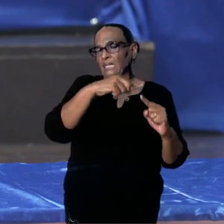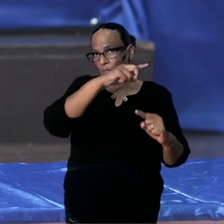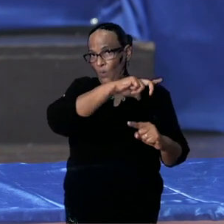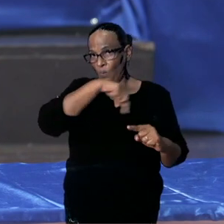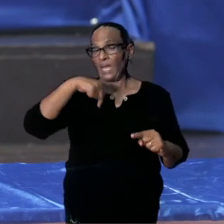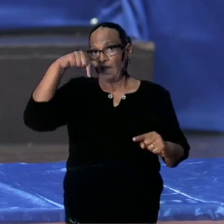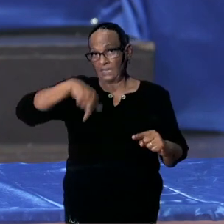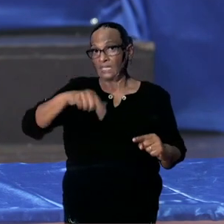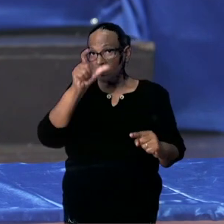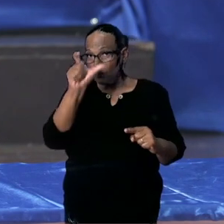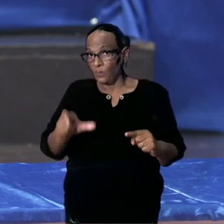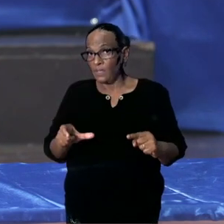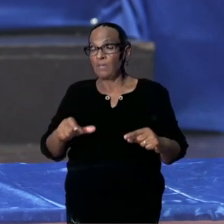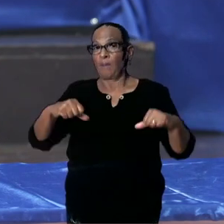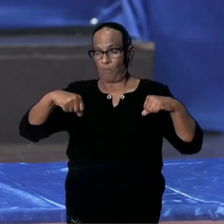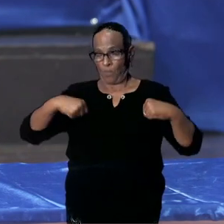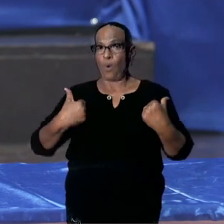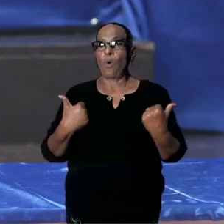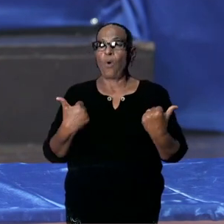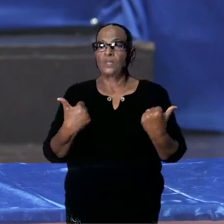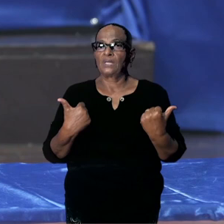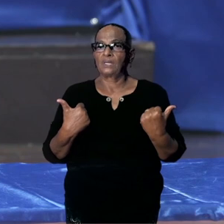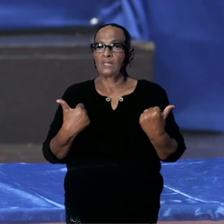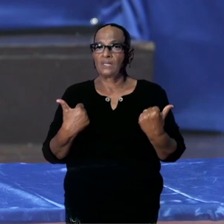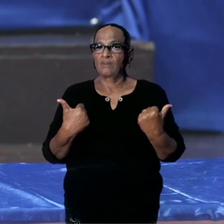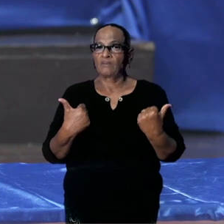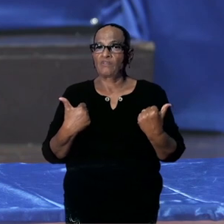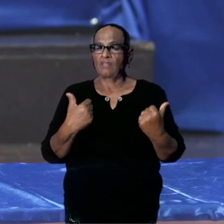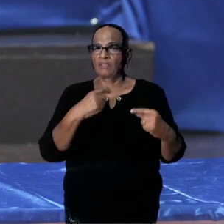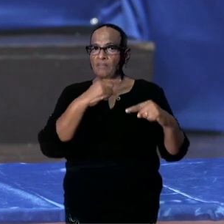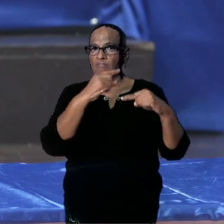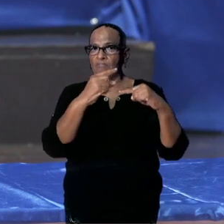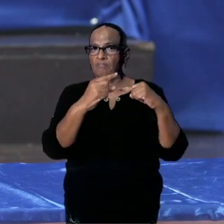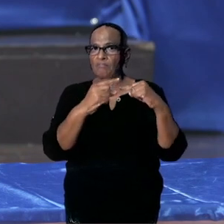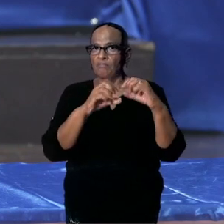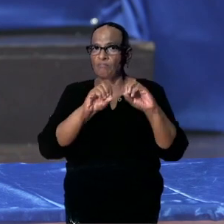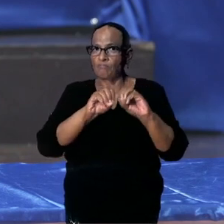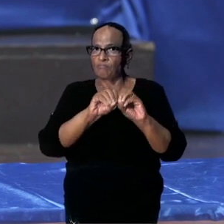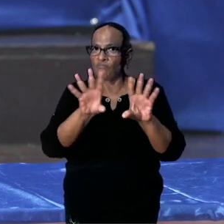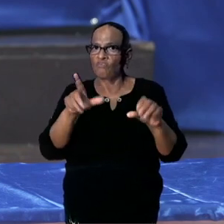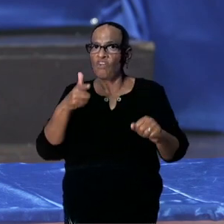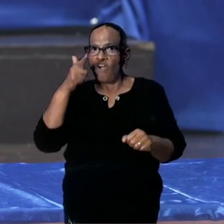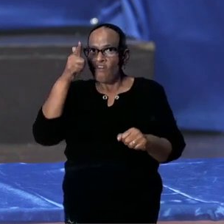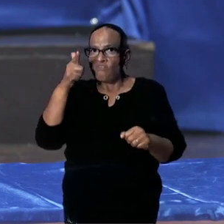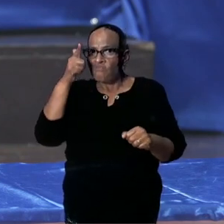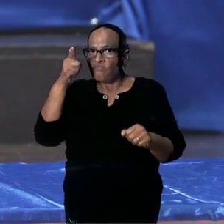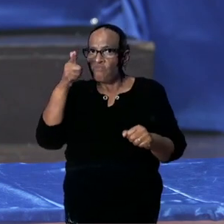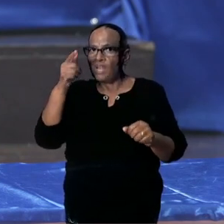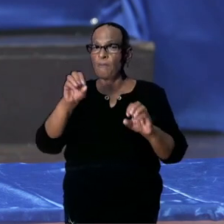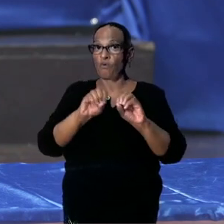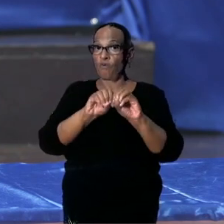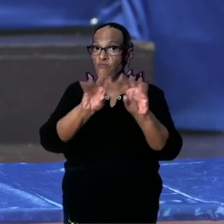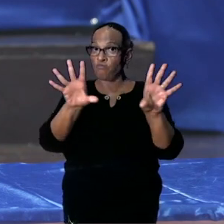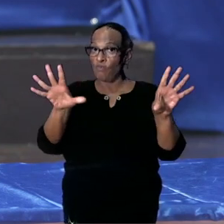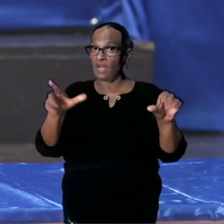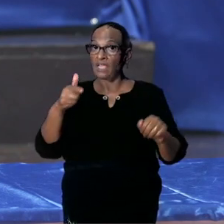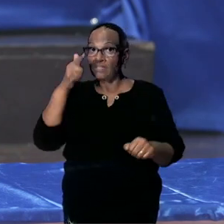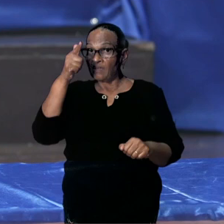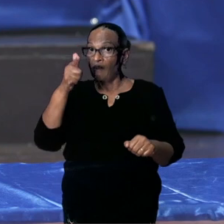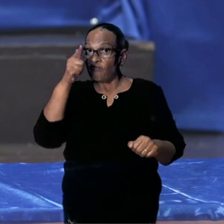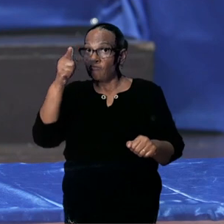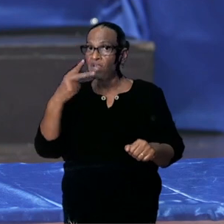gestart met het produceren van een filmpje of een voorlichtingsitem,